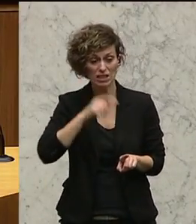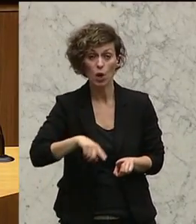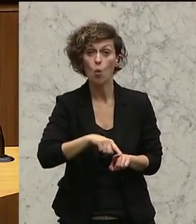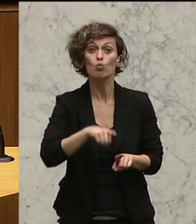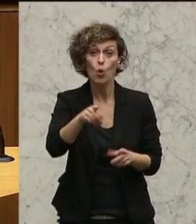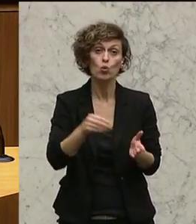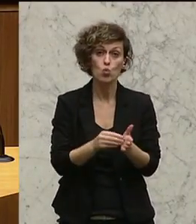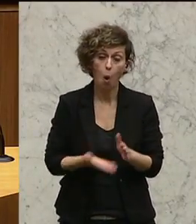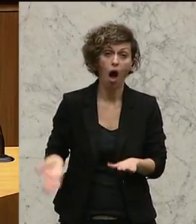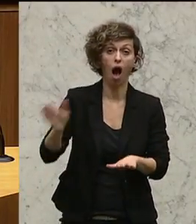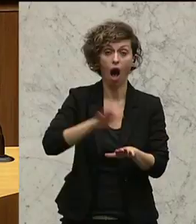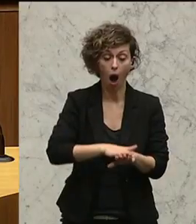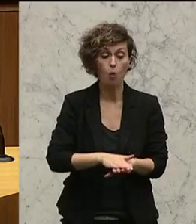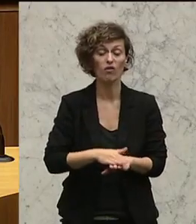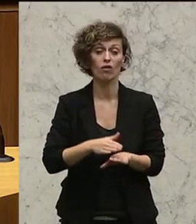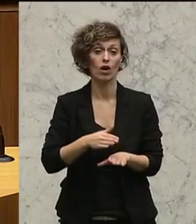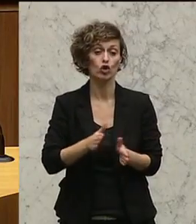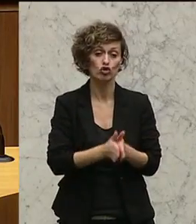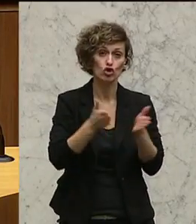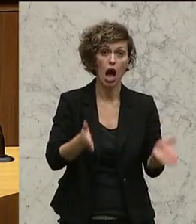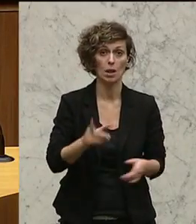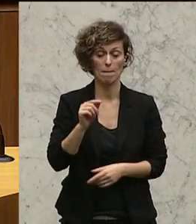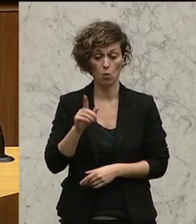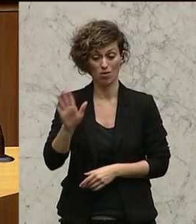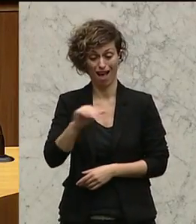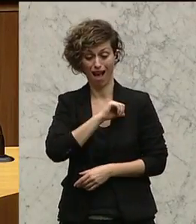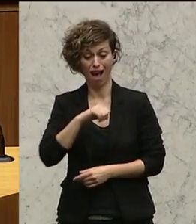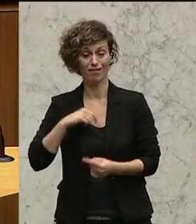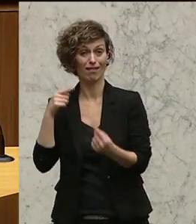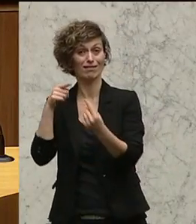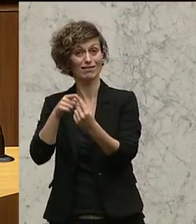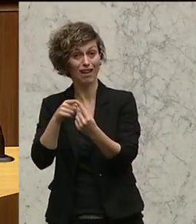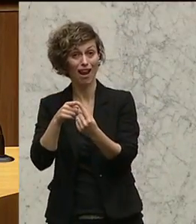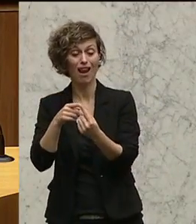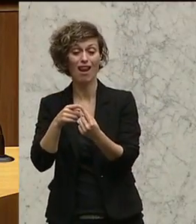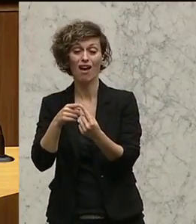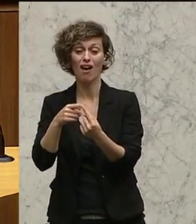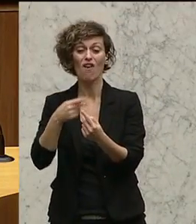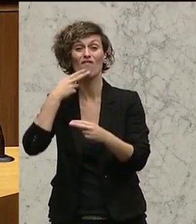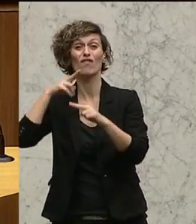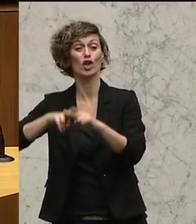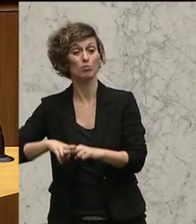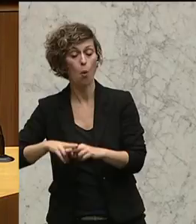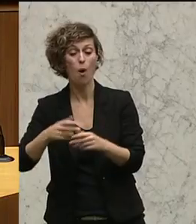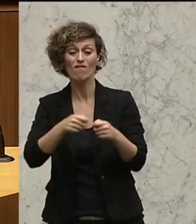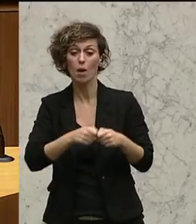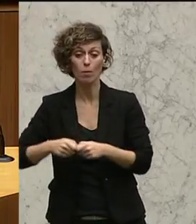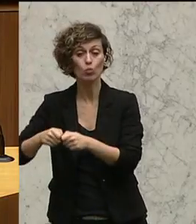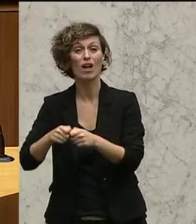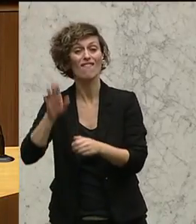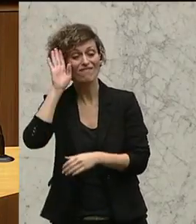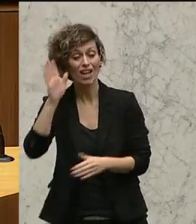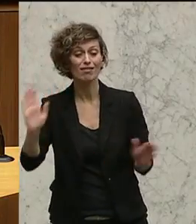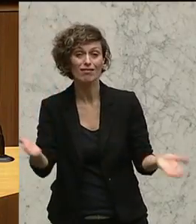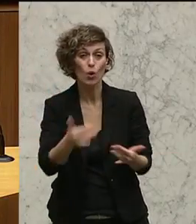schädigen Sie und widersprechen eigentlich Ihren eigenen Zielen als Unternehmer, als Eigentümervertreter innerhalb des Verbundes, dass Sie dort eine